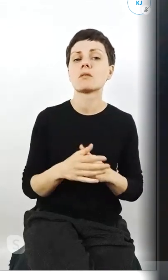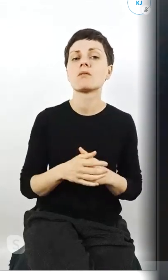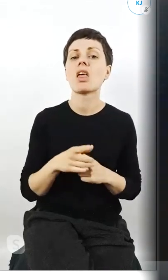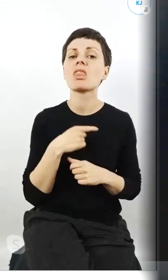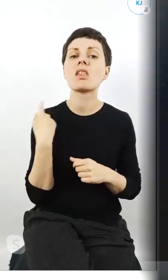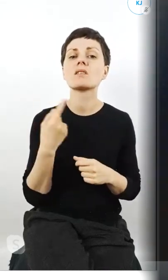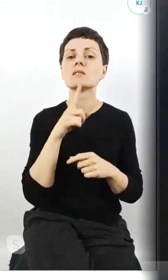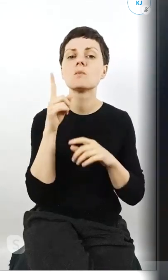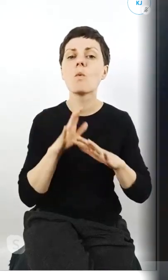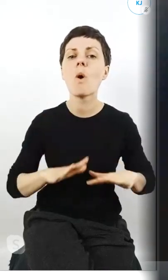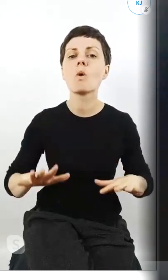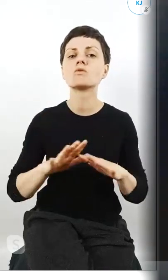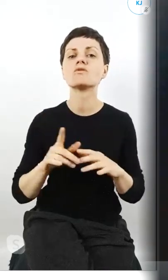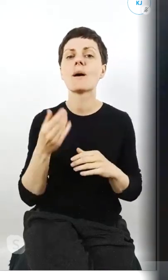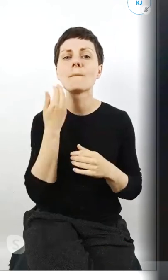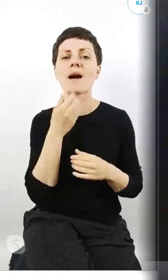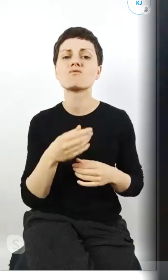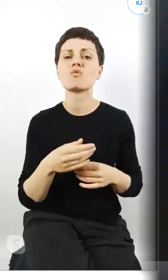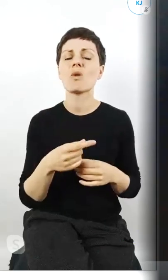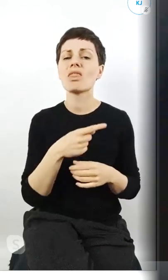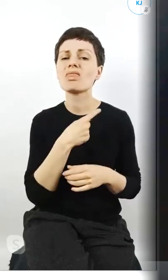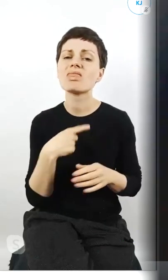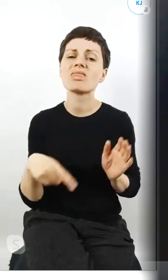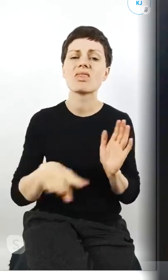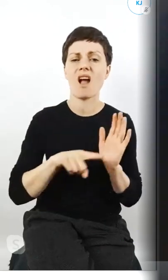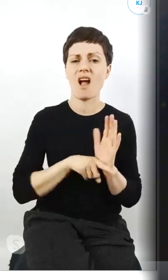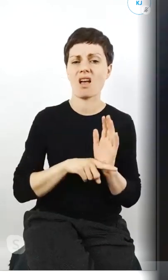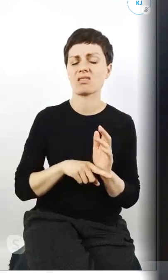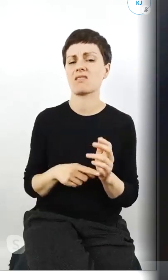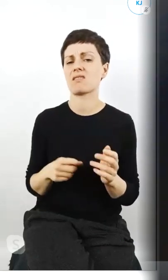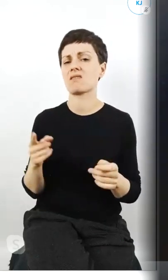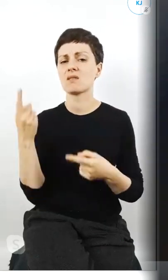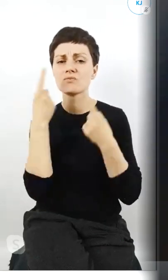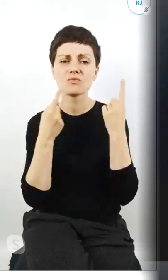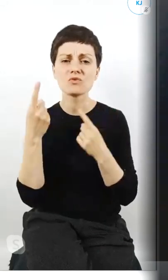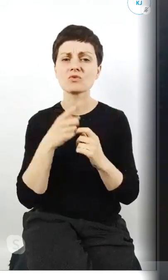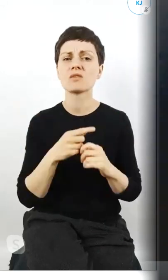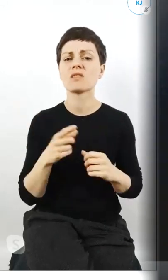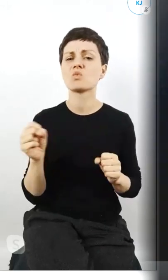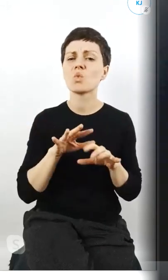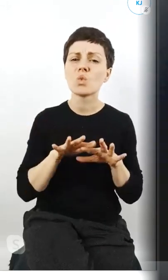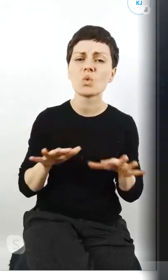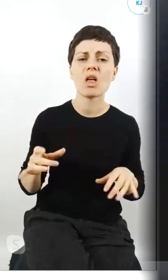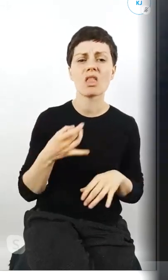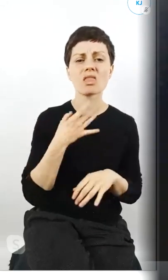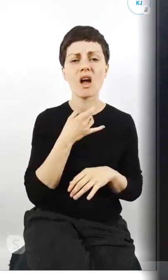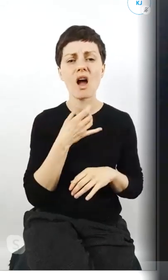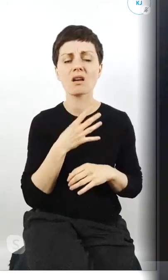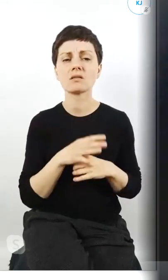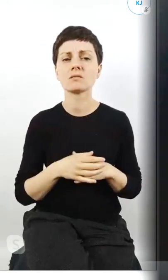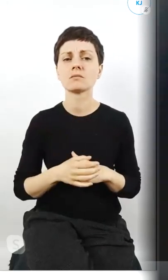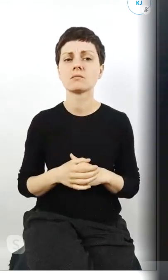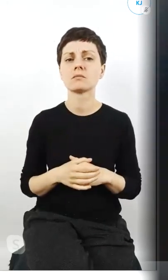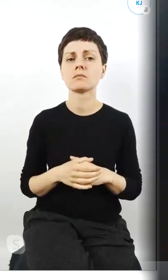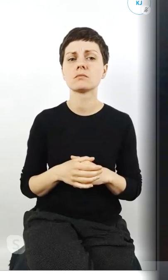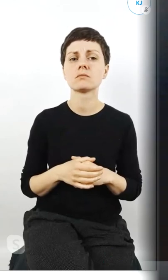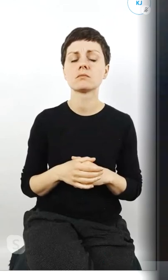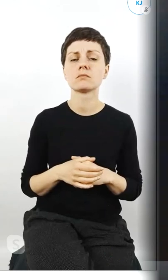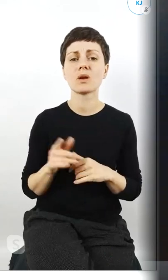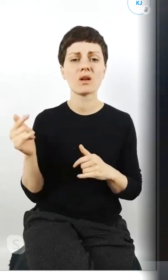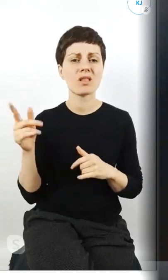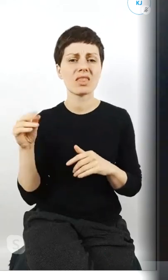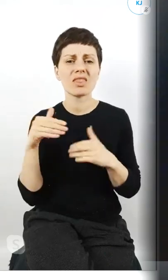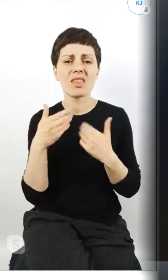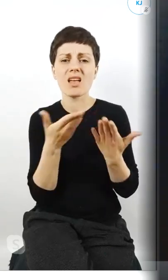społeczeństwie które jest bardzo negatywnie nastawione do większości rzeczy bardzo dużo narzeka i zamiast dać ludziom po prostu żyć